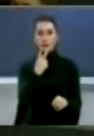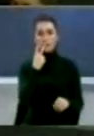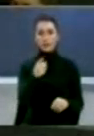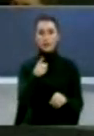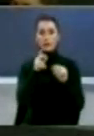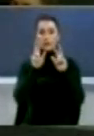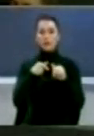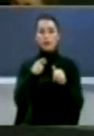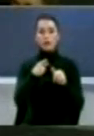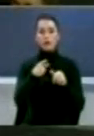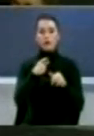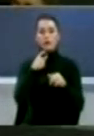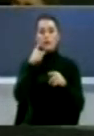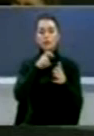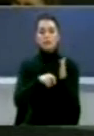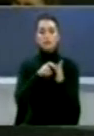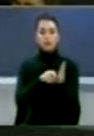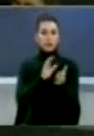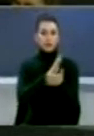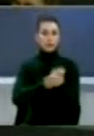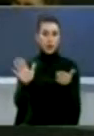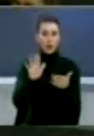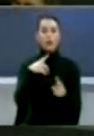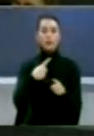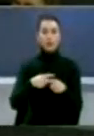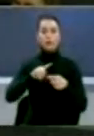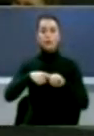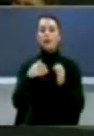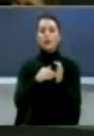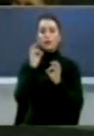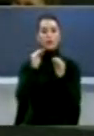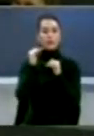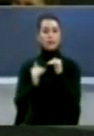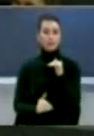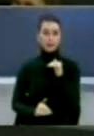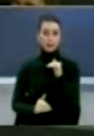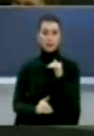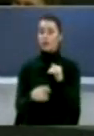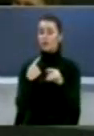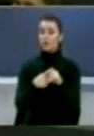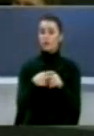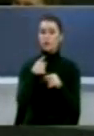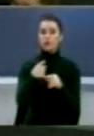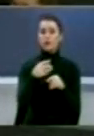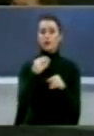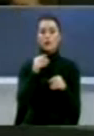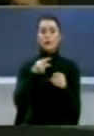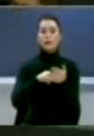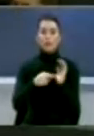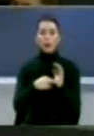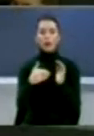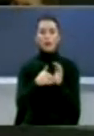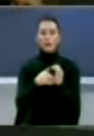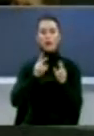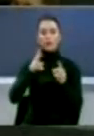tërësish të atimi i konsumatorit Dërsa për artikuj të tjerë do të zbritej Dërsa të ashtuquaj turit artikuj strategik Pa të